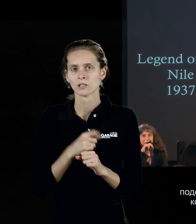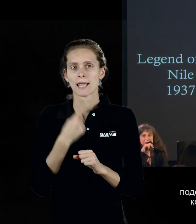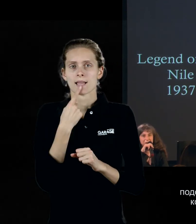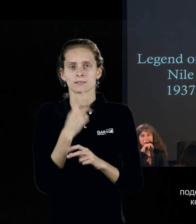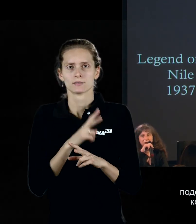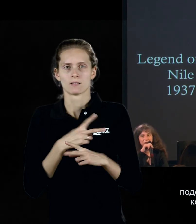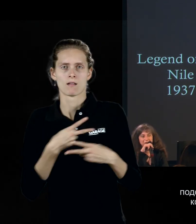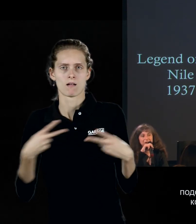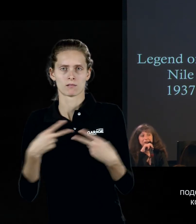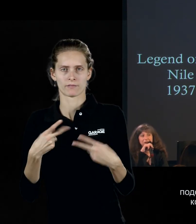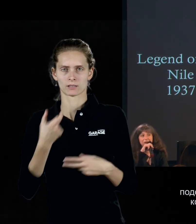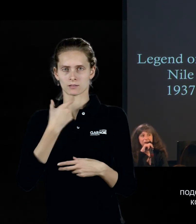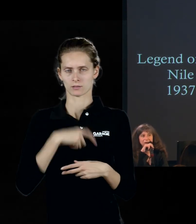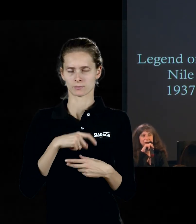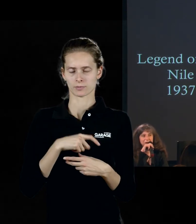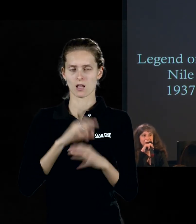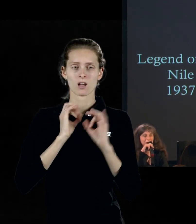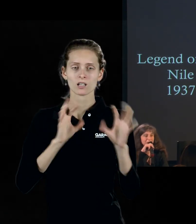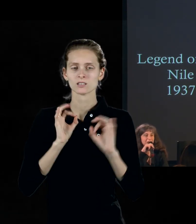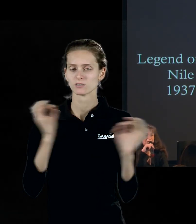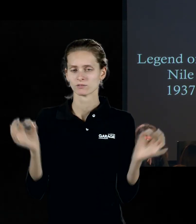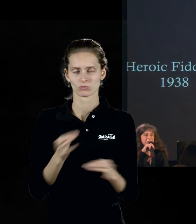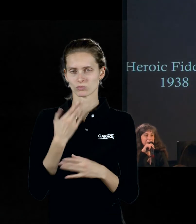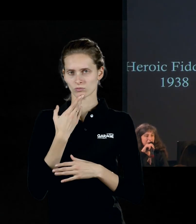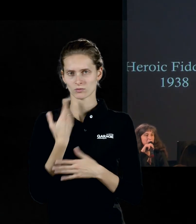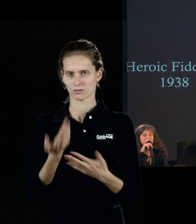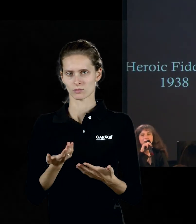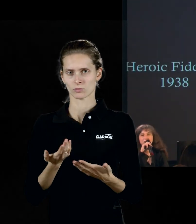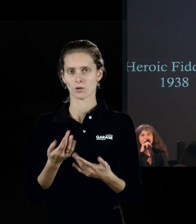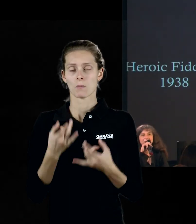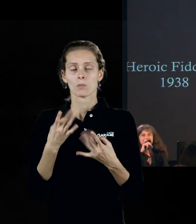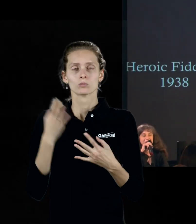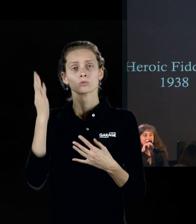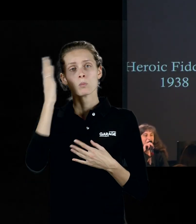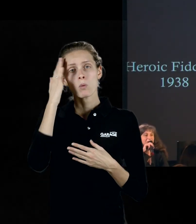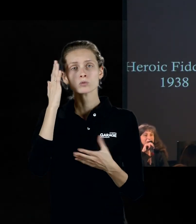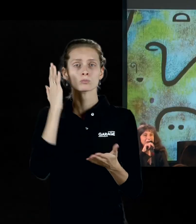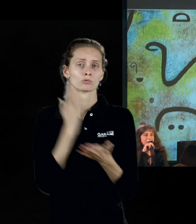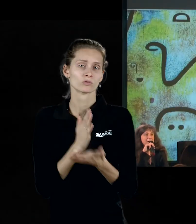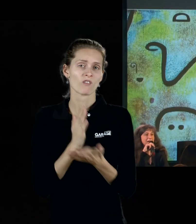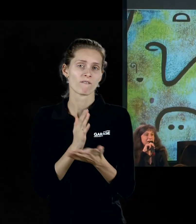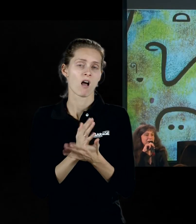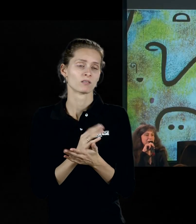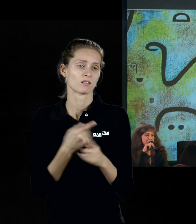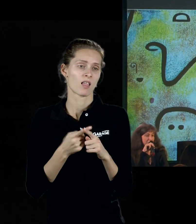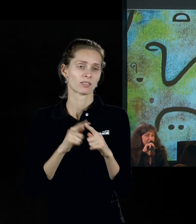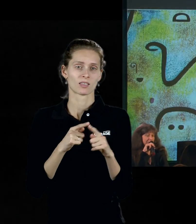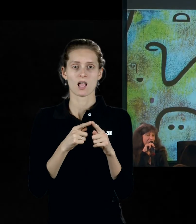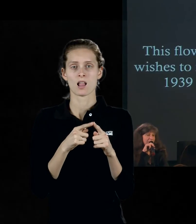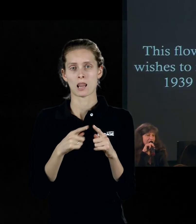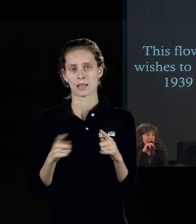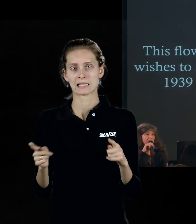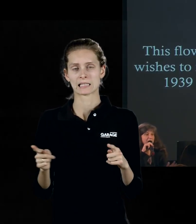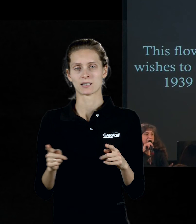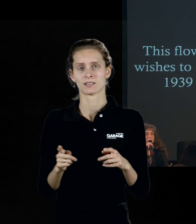себе, который ничего не рассказывает, который есть еще один способ существования этих самых линий. И такими же